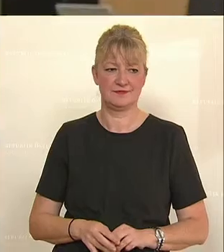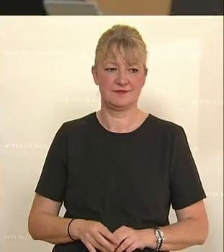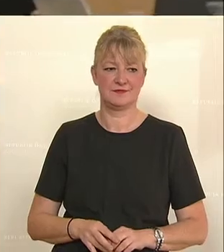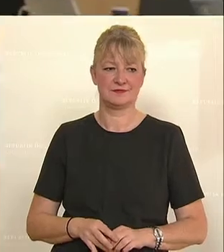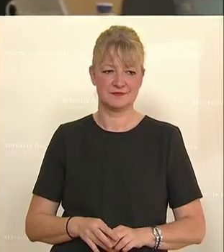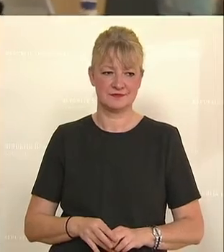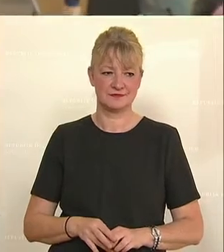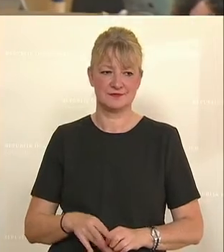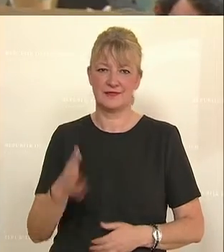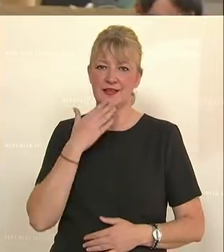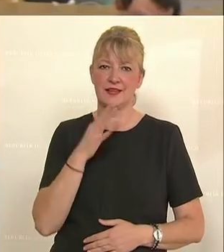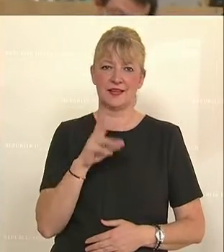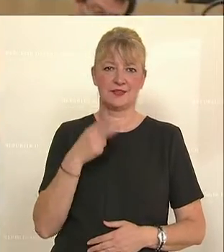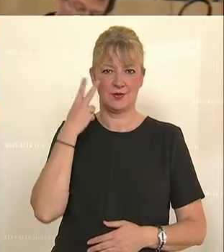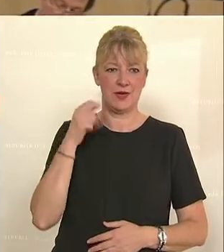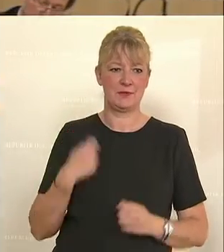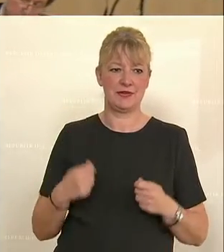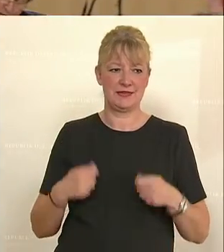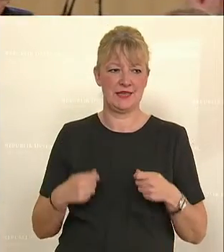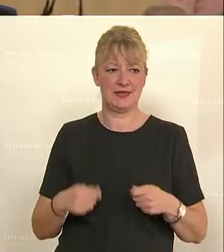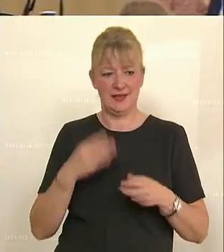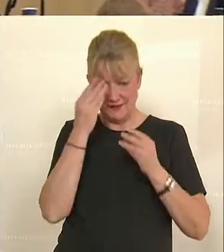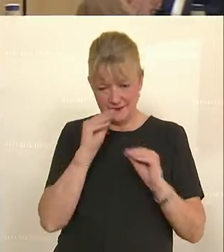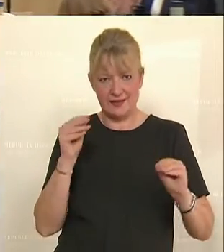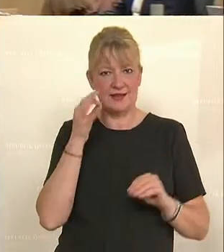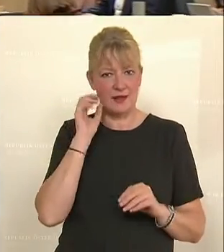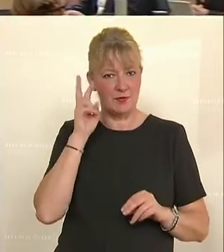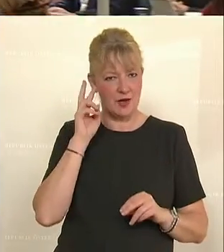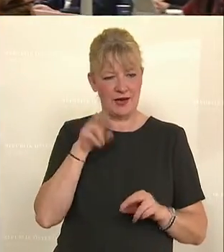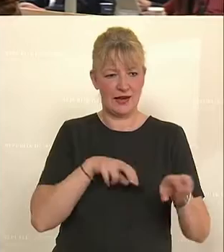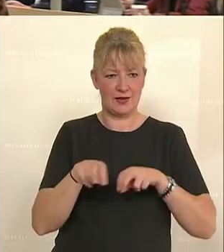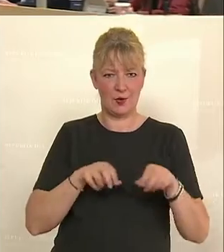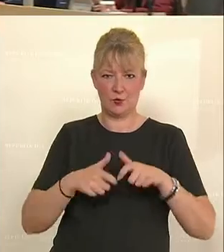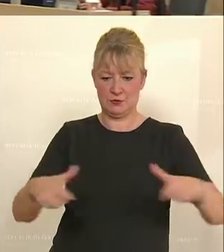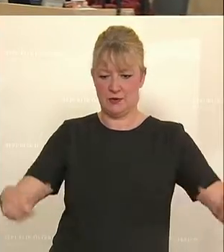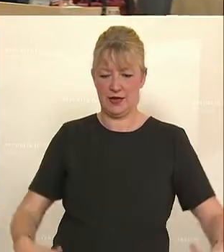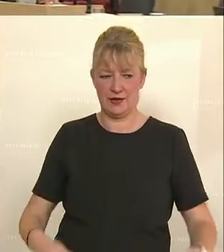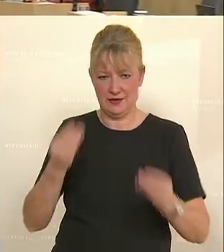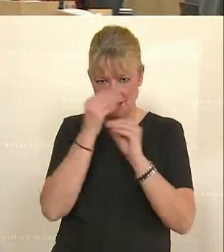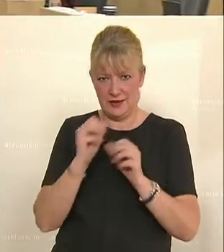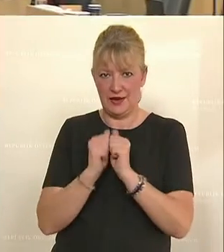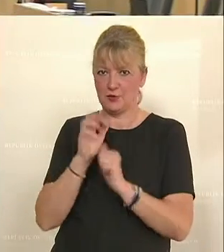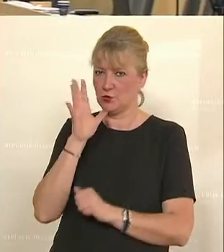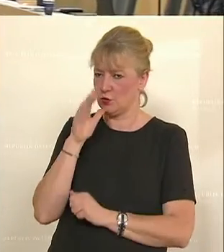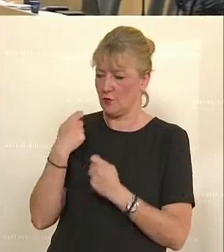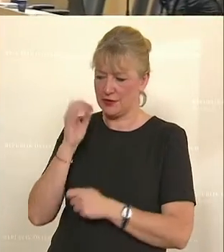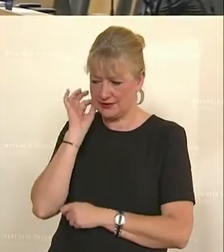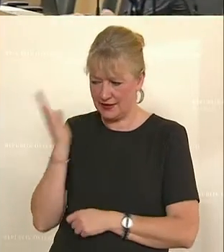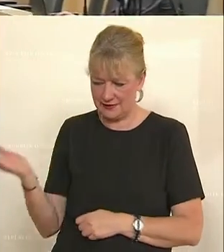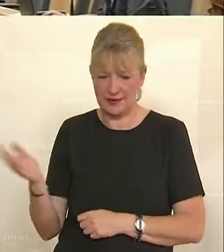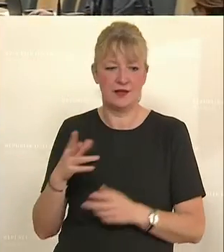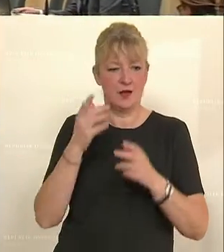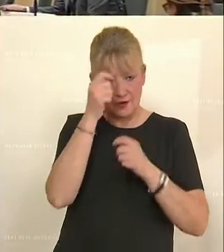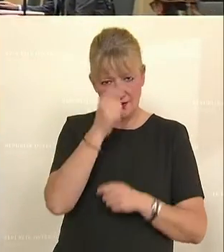Karin Greiner von der SPÖ. Herr Präsident, werte Damen und Herren auf der Regierungsbank, sehr geehrte Frau Rechnungshofpräsidentin, geschätzte